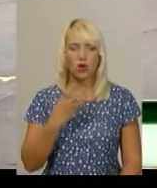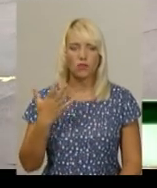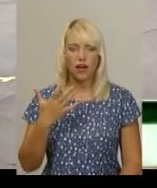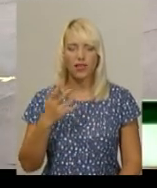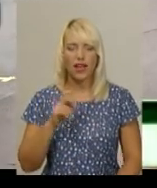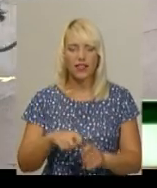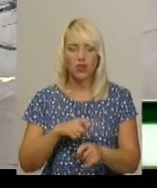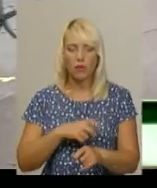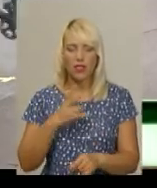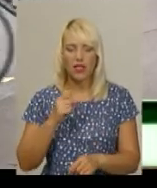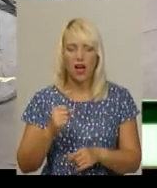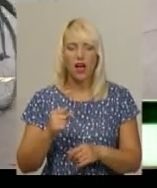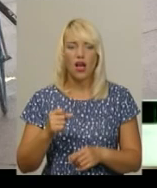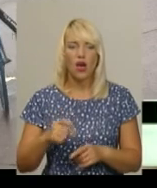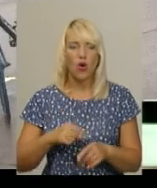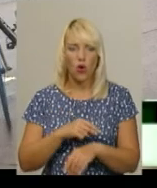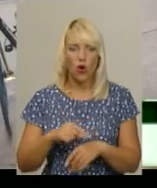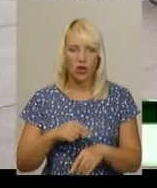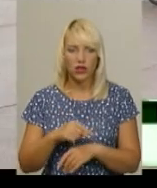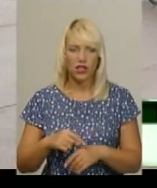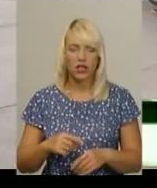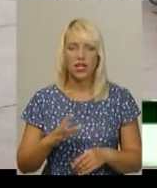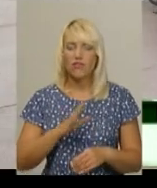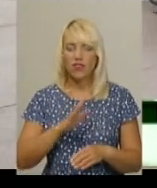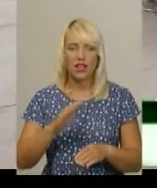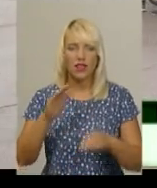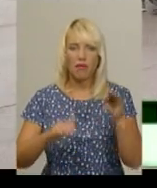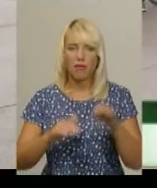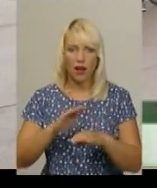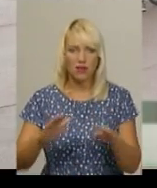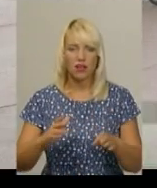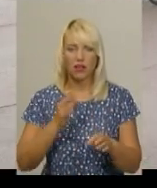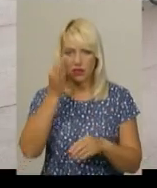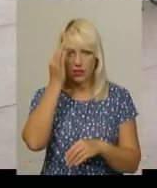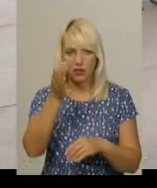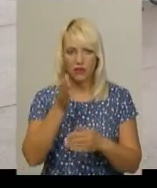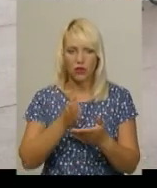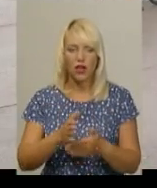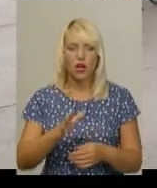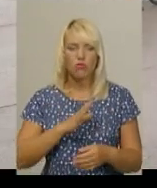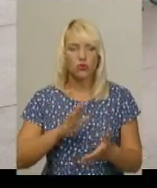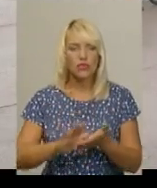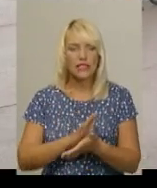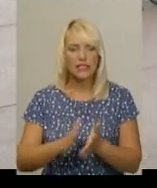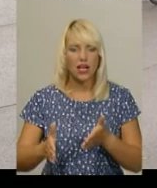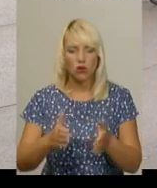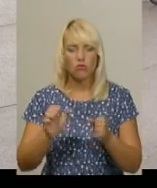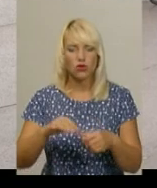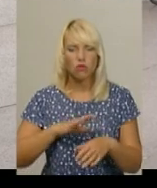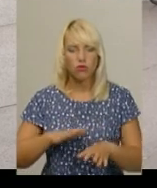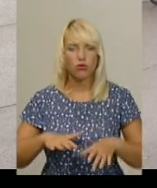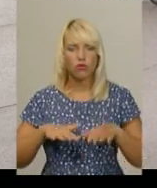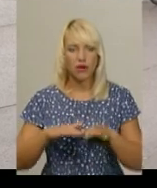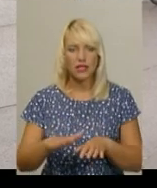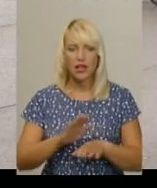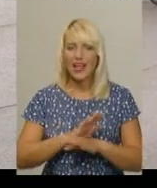годину на спідометрі була швидкість, яка не спадала від старту до фініша. Дорога слизька, на віражах заносило, можна було впасти, тому не ризикували, намагалися